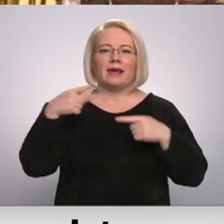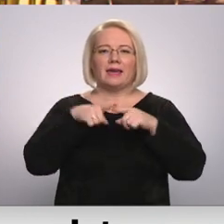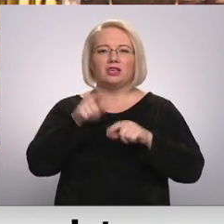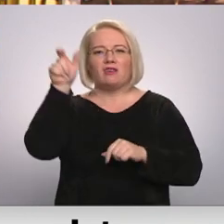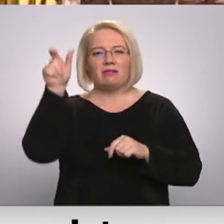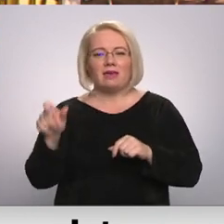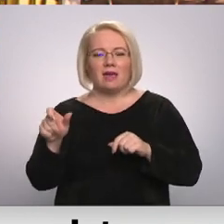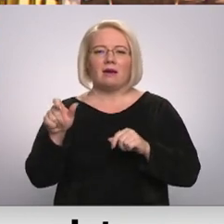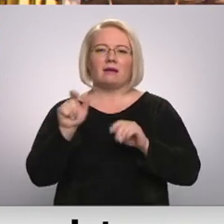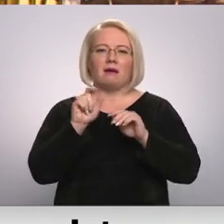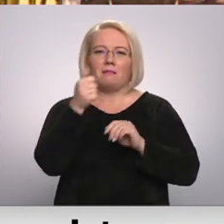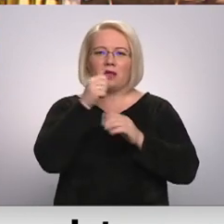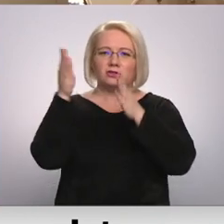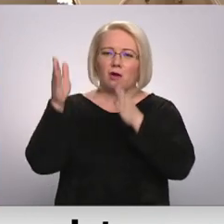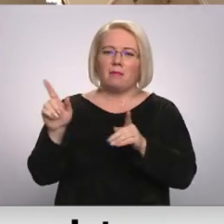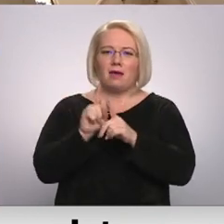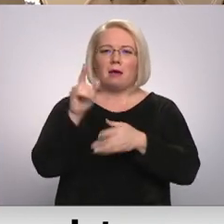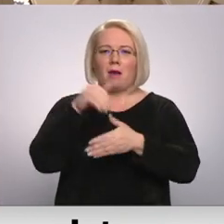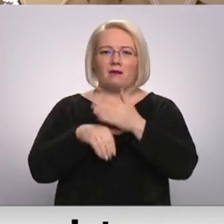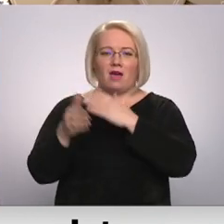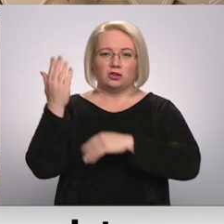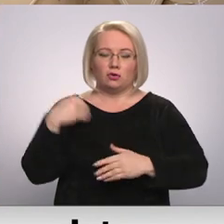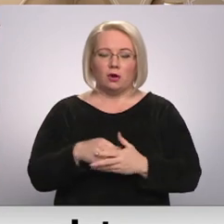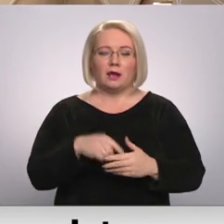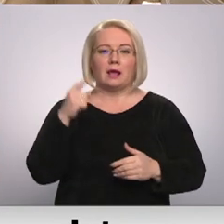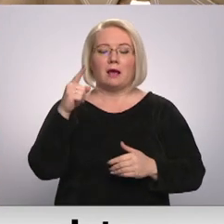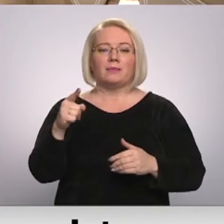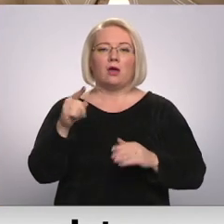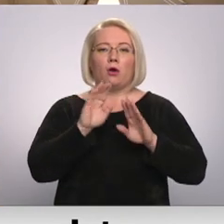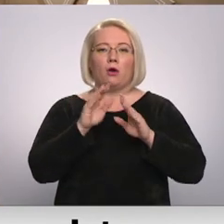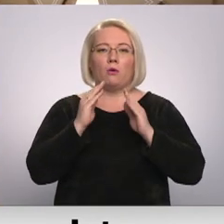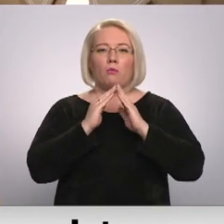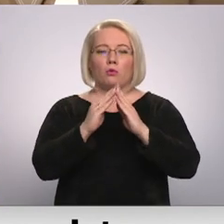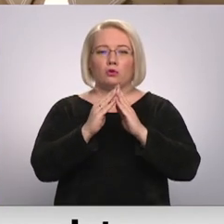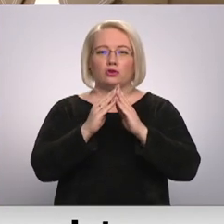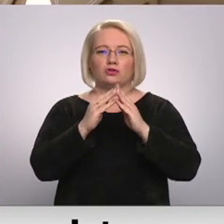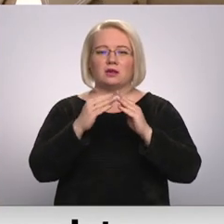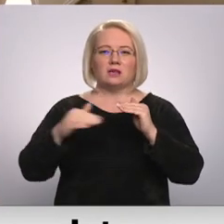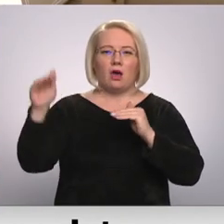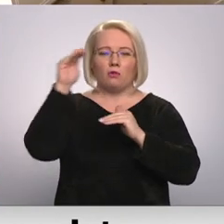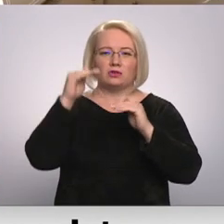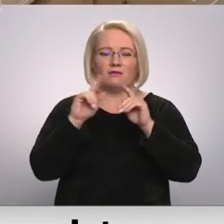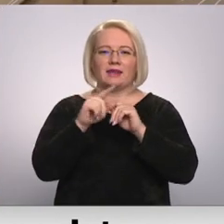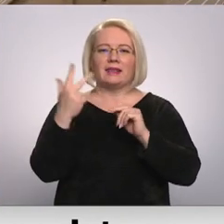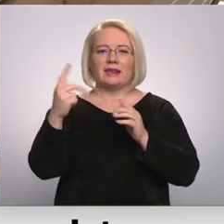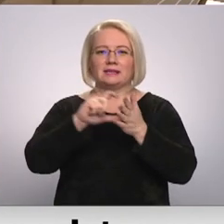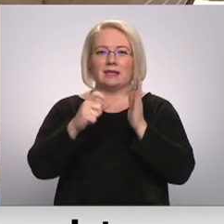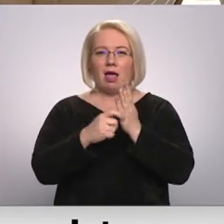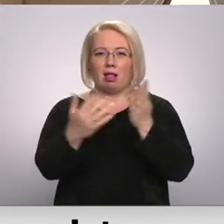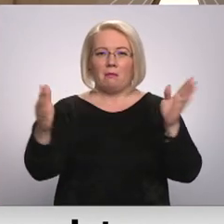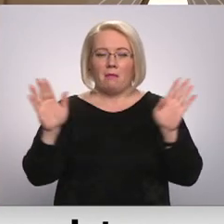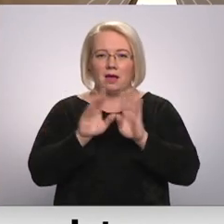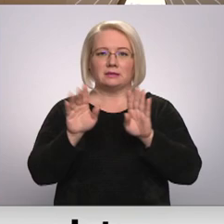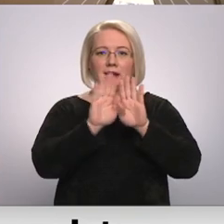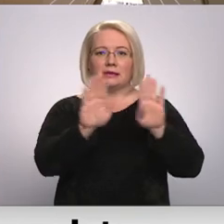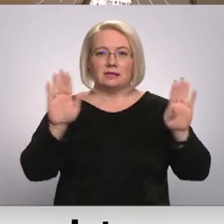inženierijas vēsturi. Mužas Cokolstāvā jeb trīs telpās zemākajā ēka stāvā tapusī izstāde